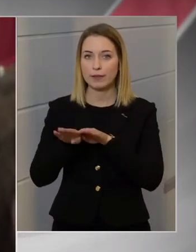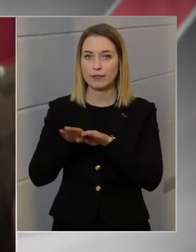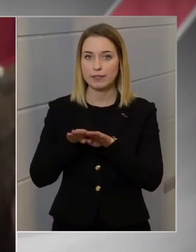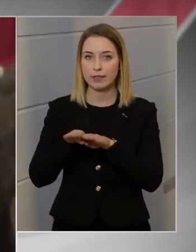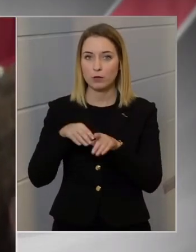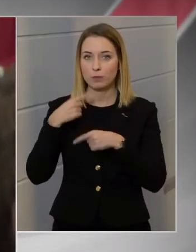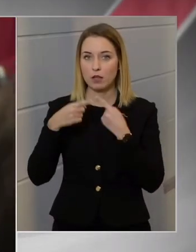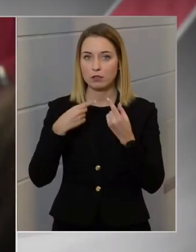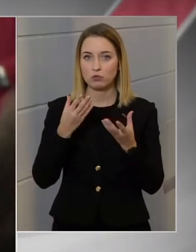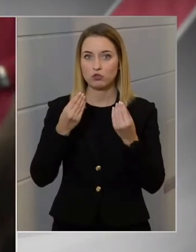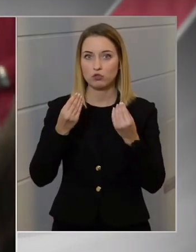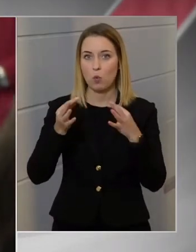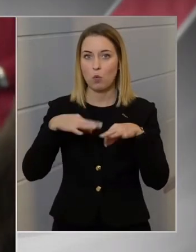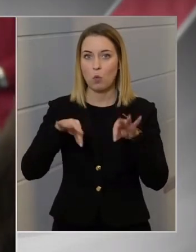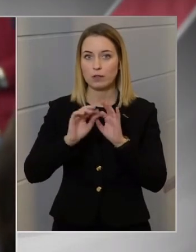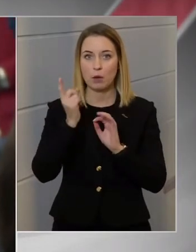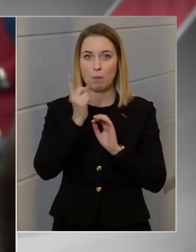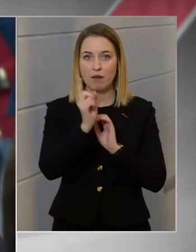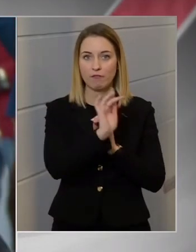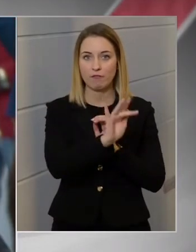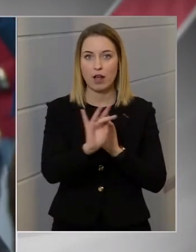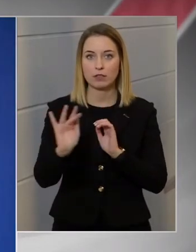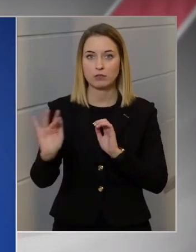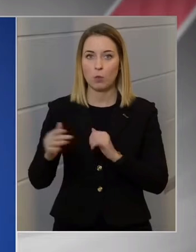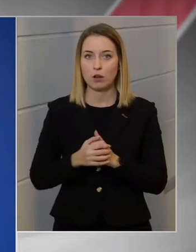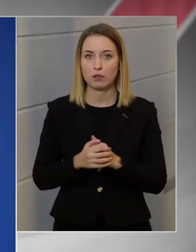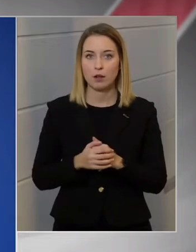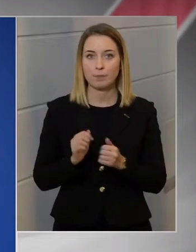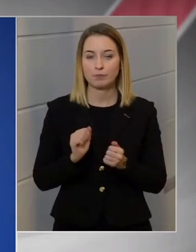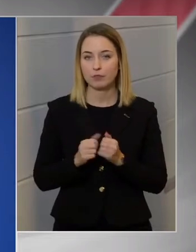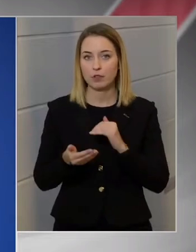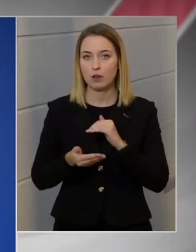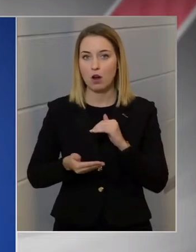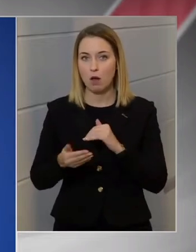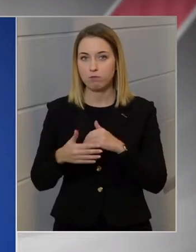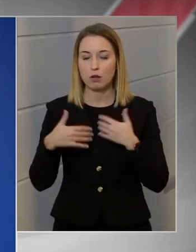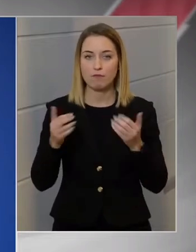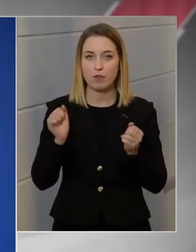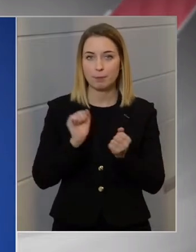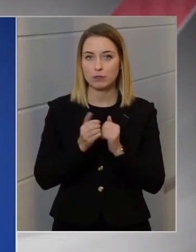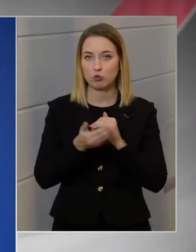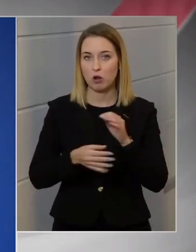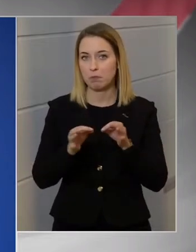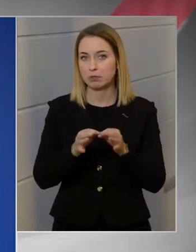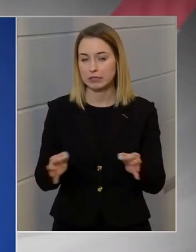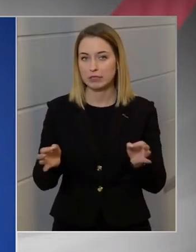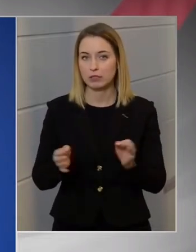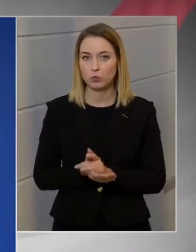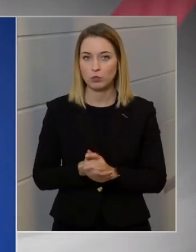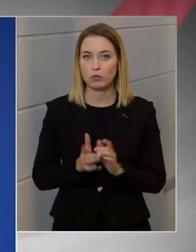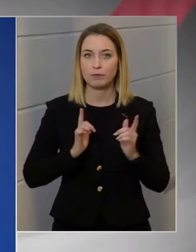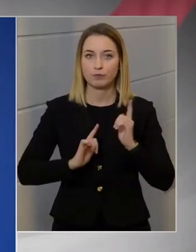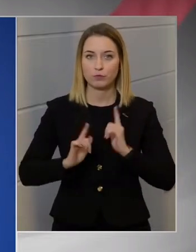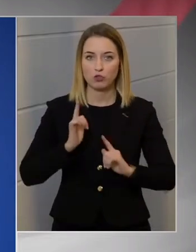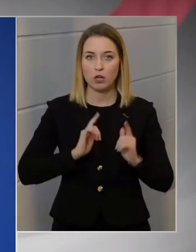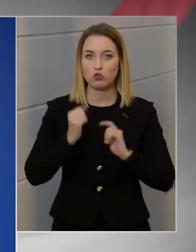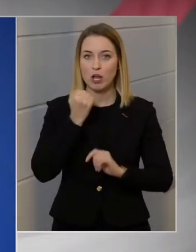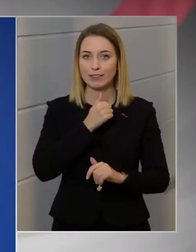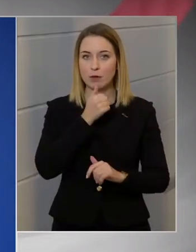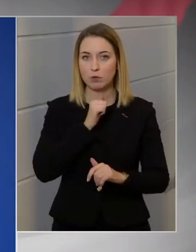akkor jó sok országot megvádolnak ezzel. Biztos van, hogy alappal talán olyan is, hogy alap nélkül. Tehát sajnos a tónus a